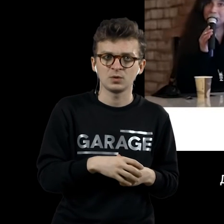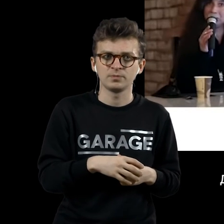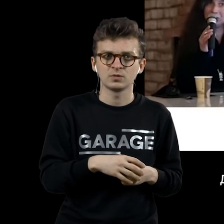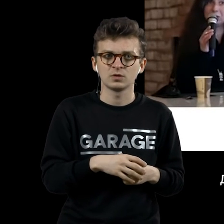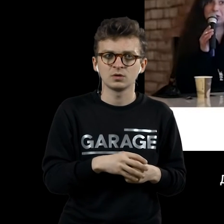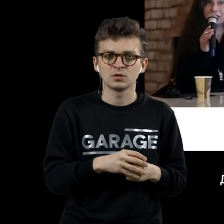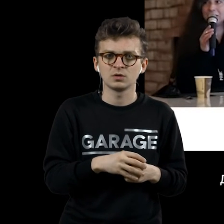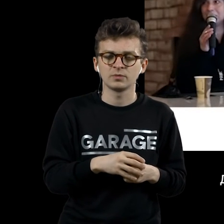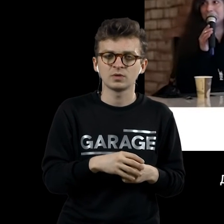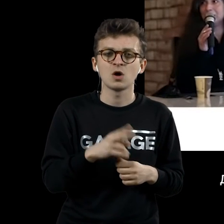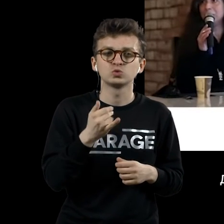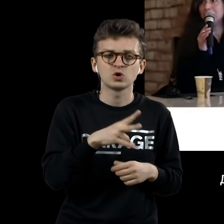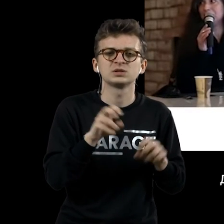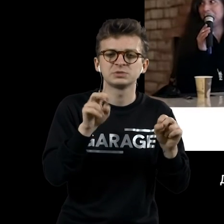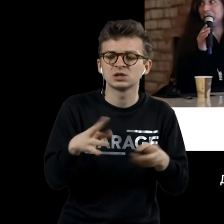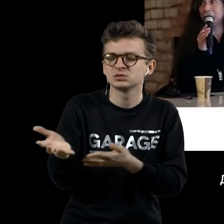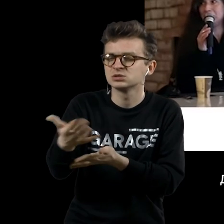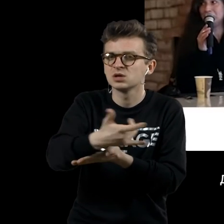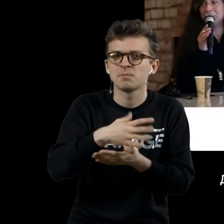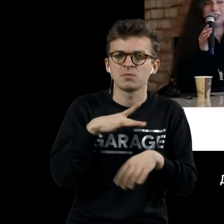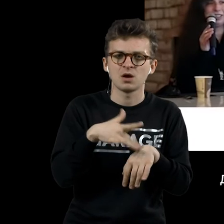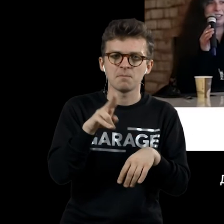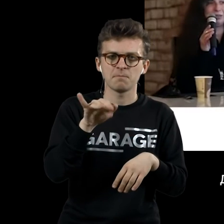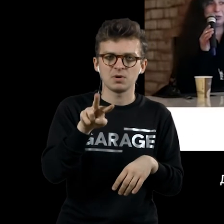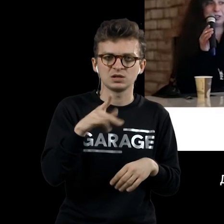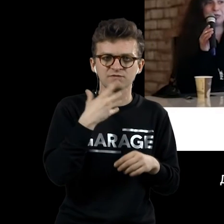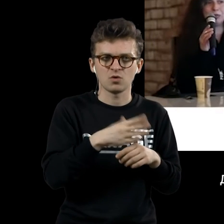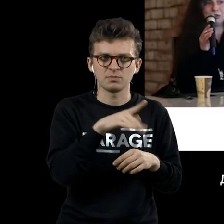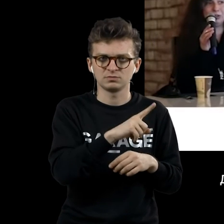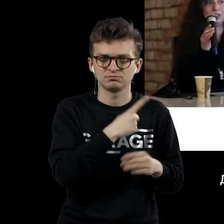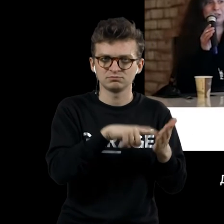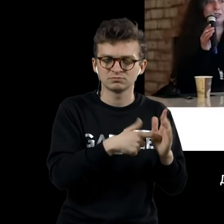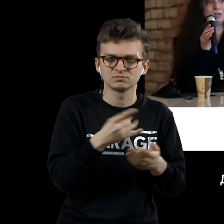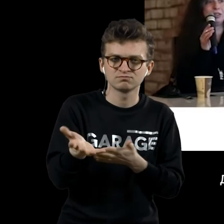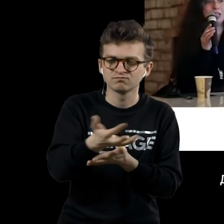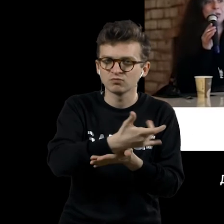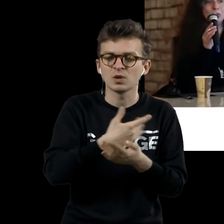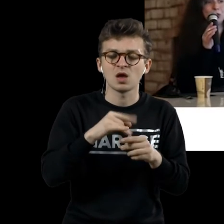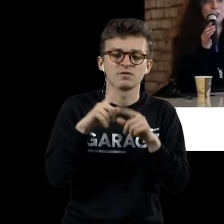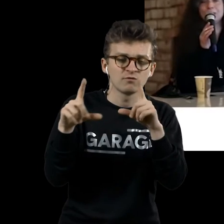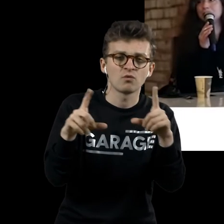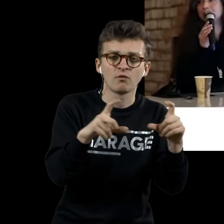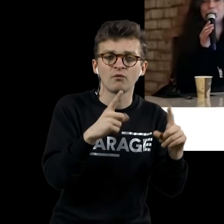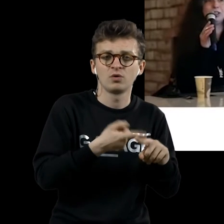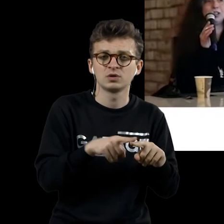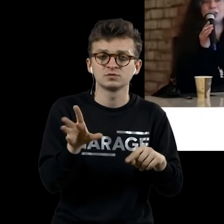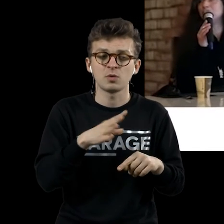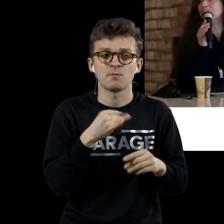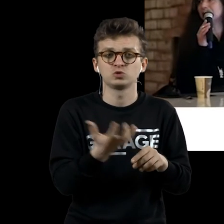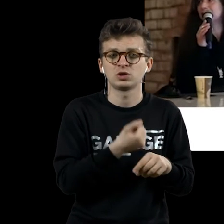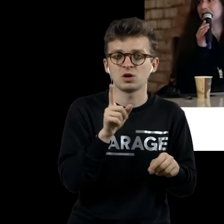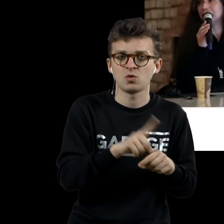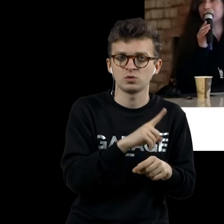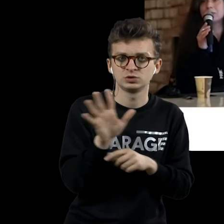специально собирал пыль в своем ателье, они его вот таким образом фотографировали. Получается такая замечательная